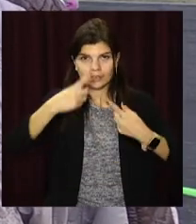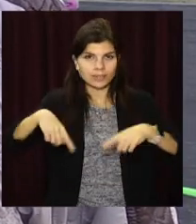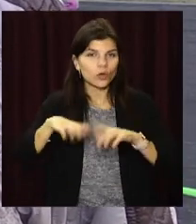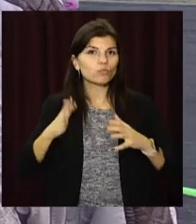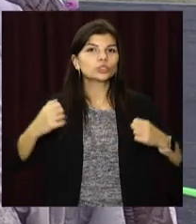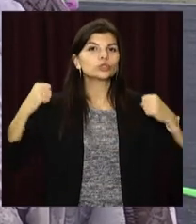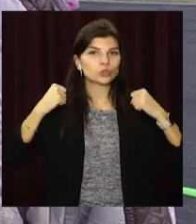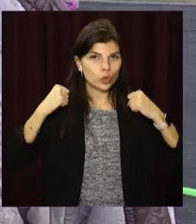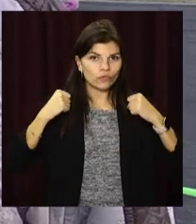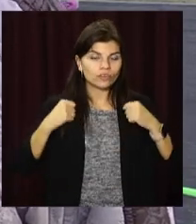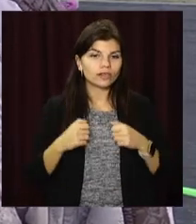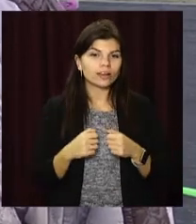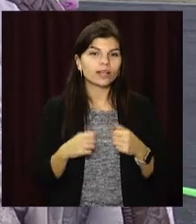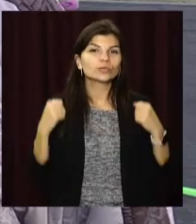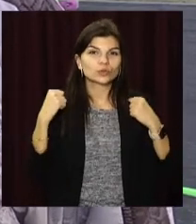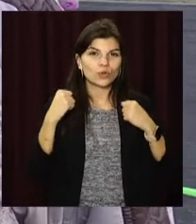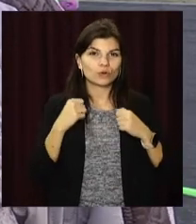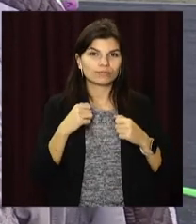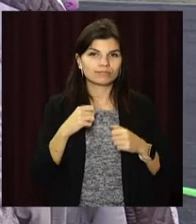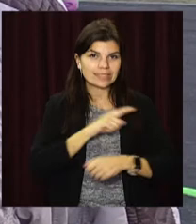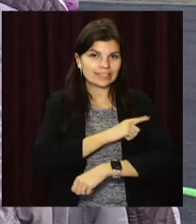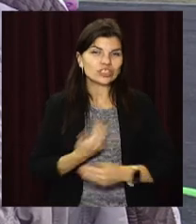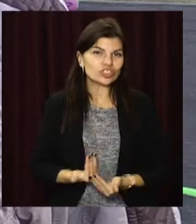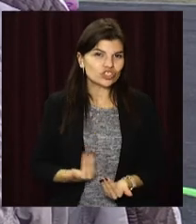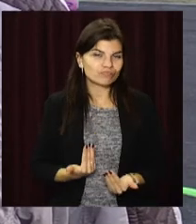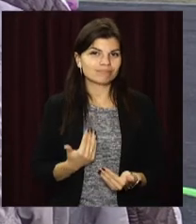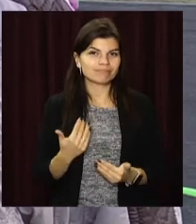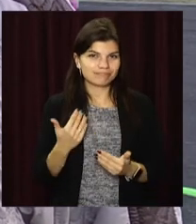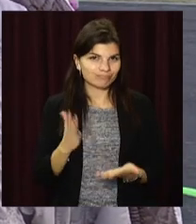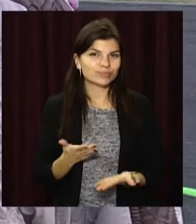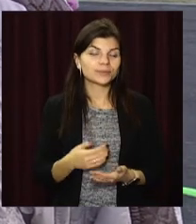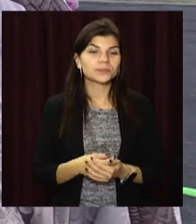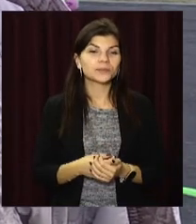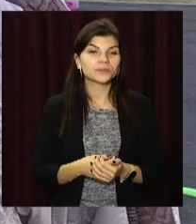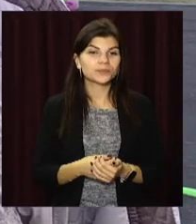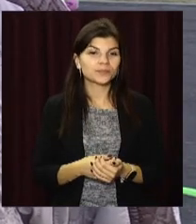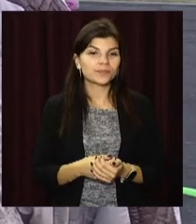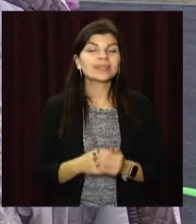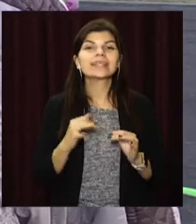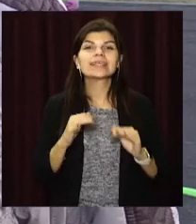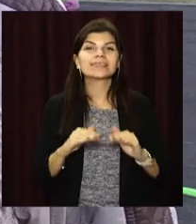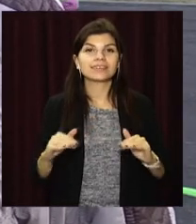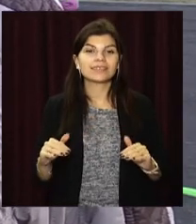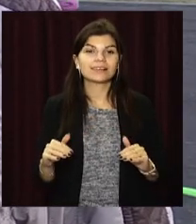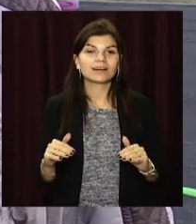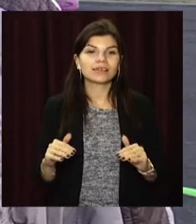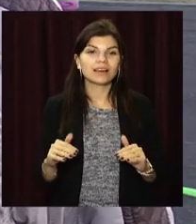здоровою, вести здоровий образ життя. І діти будуть